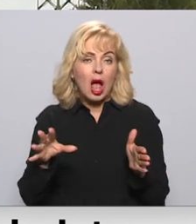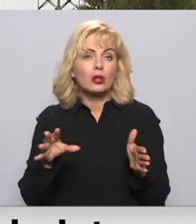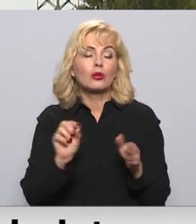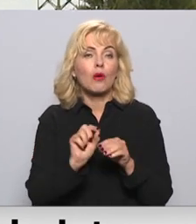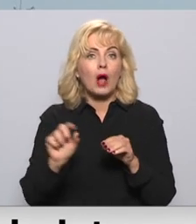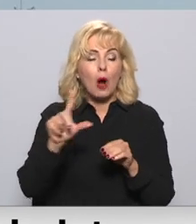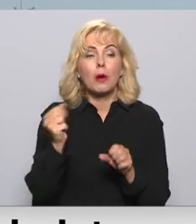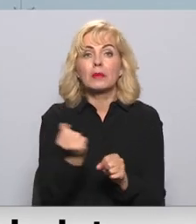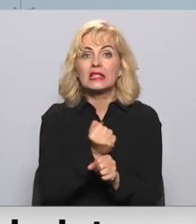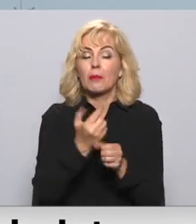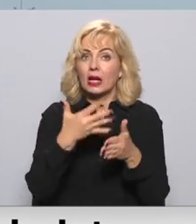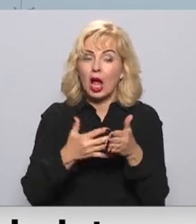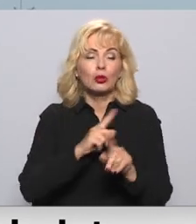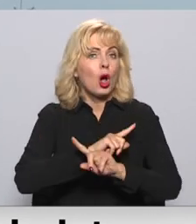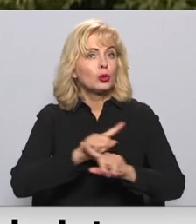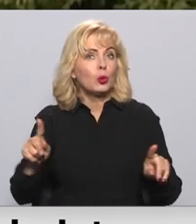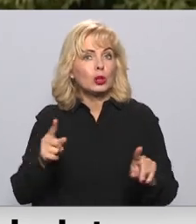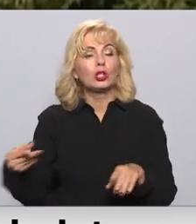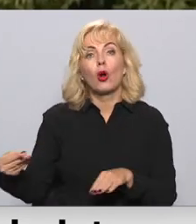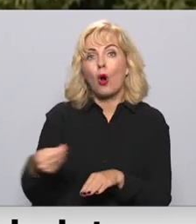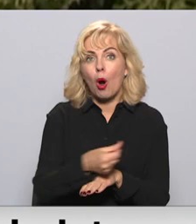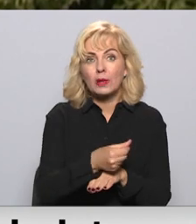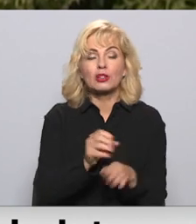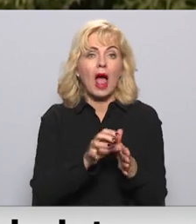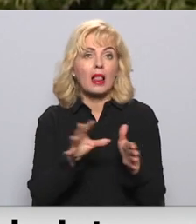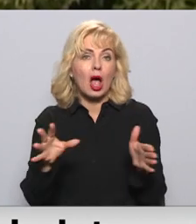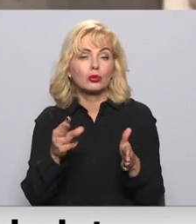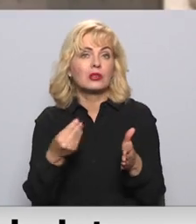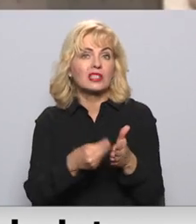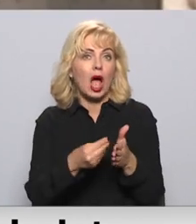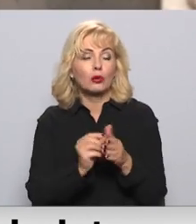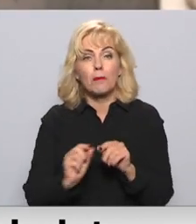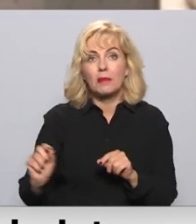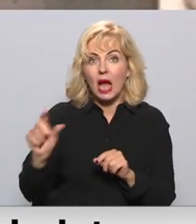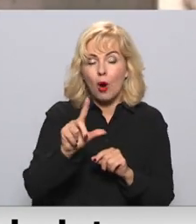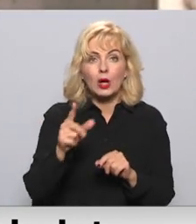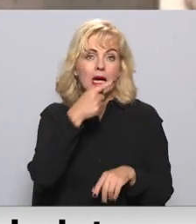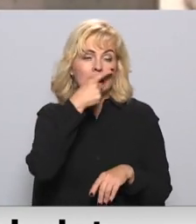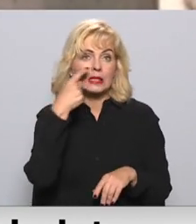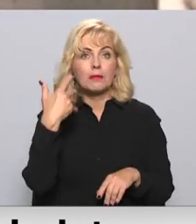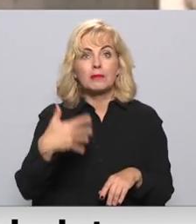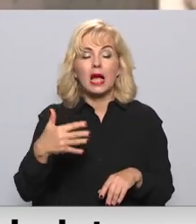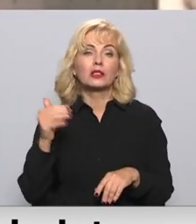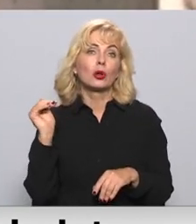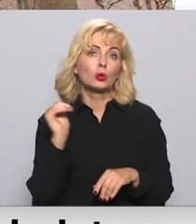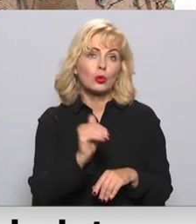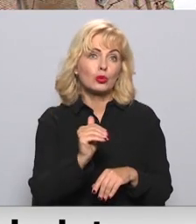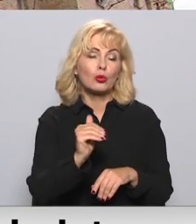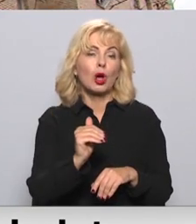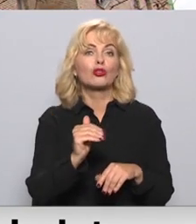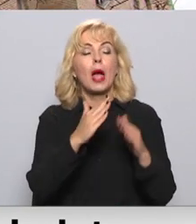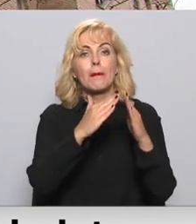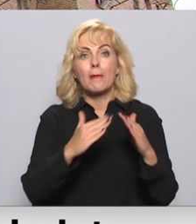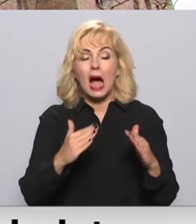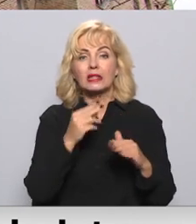Izstrādātais risinājums ļaus nekavējoties kompensēt elektroenerģijas cenu pieaugumu vismaz 150 tūkstošiem mājas saimniecību,